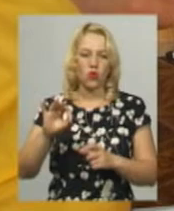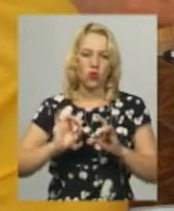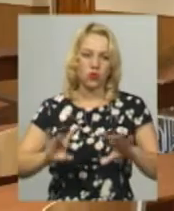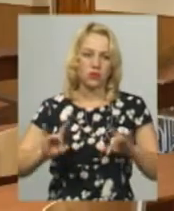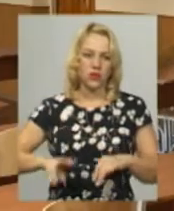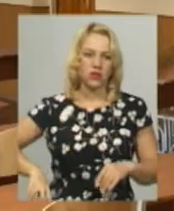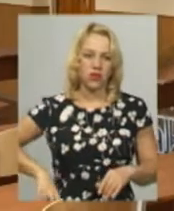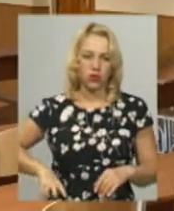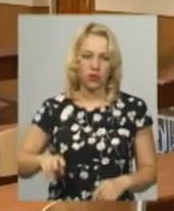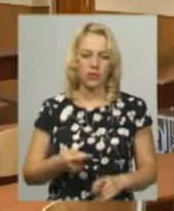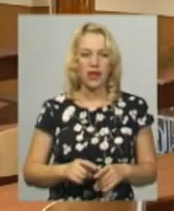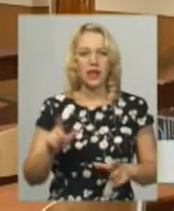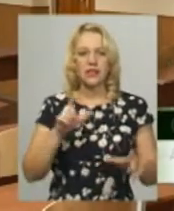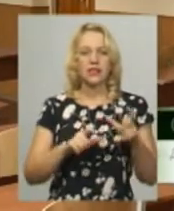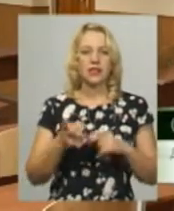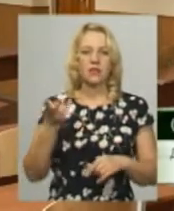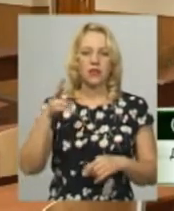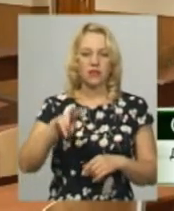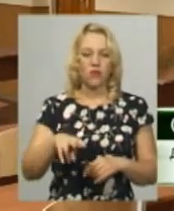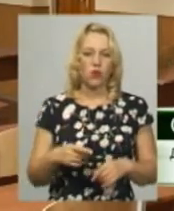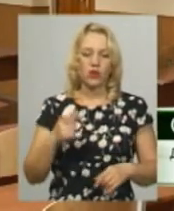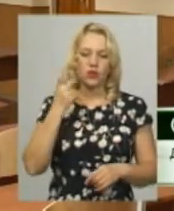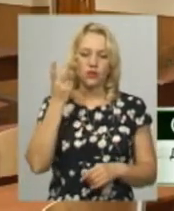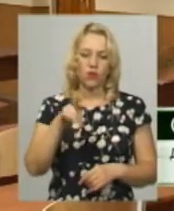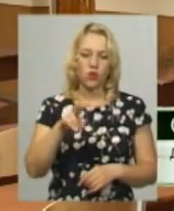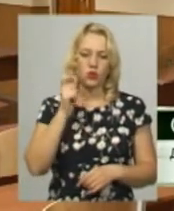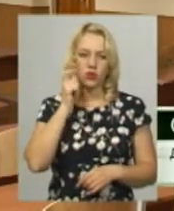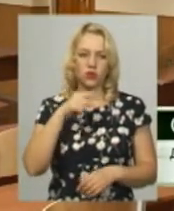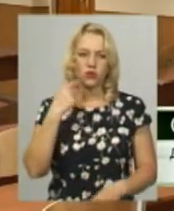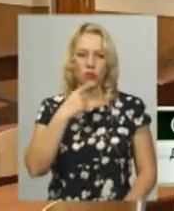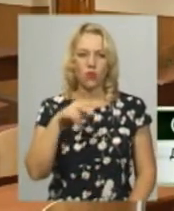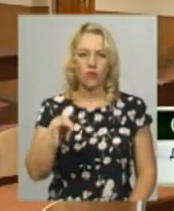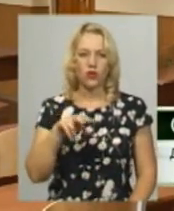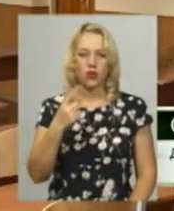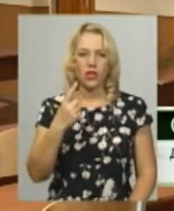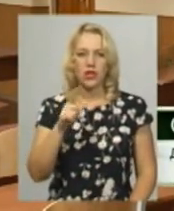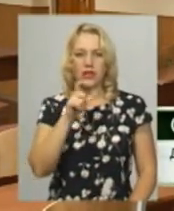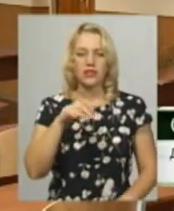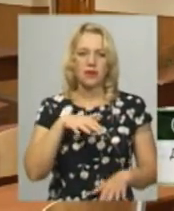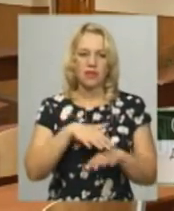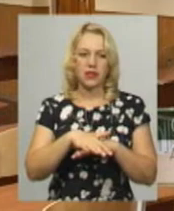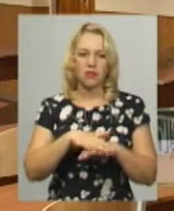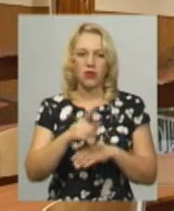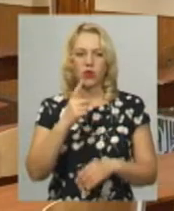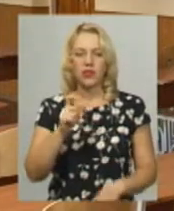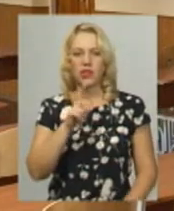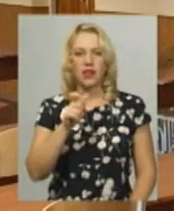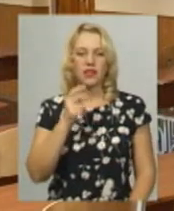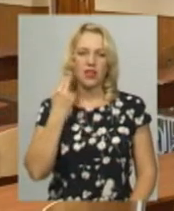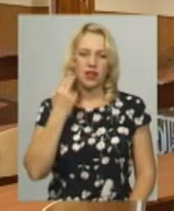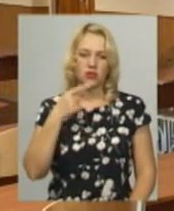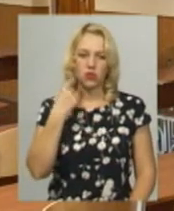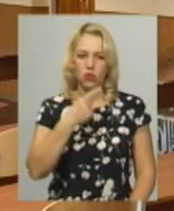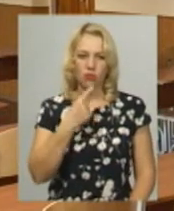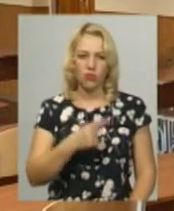Кенц. З хімії двоє, двоє з української мови та літератури, один з математики і одна з англійської мови.